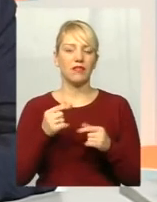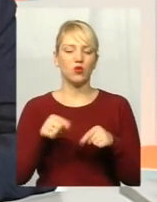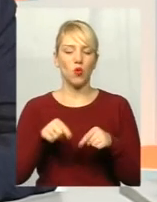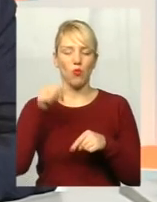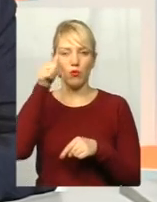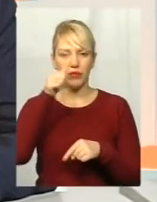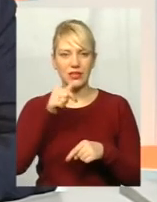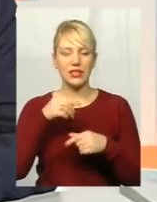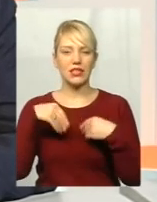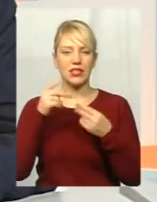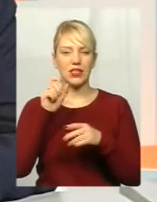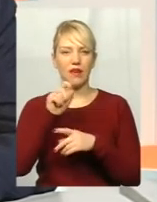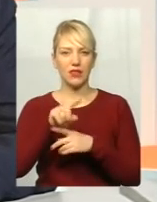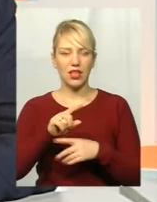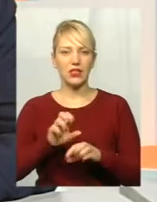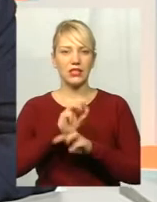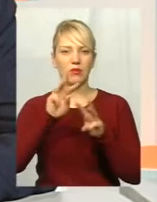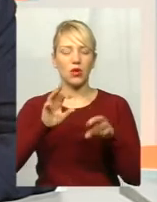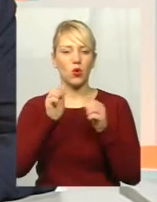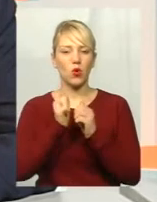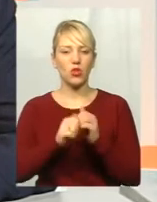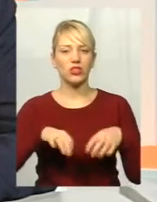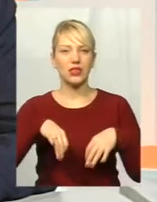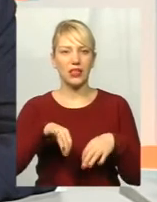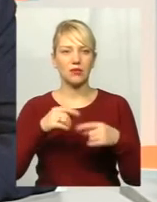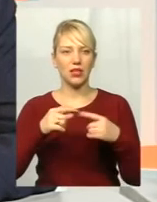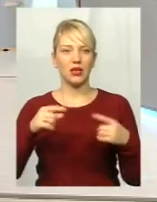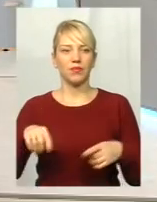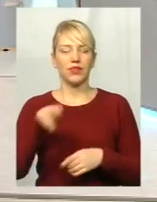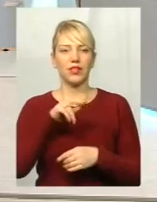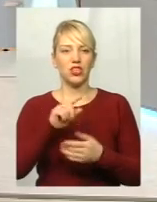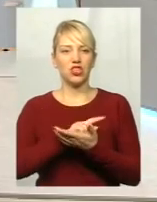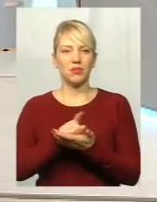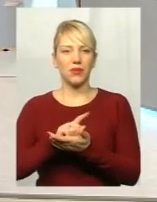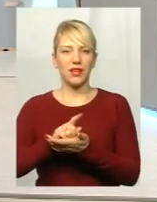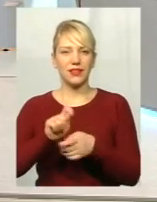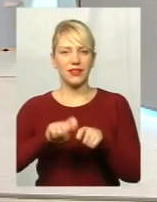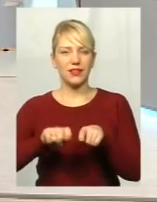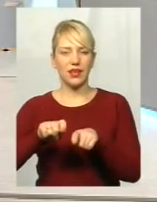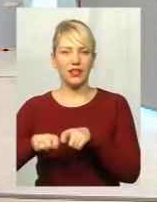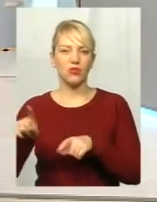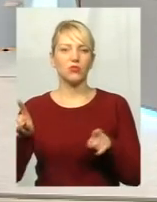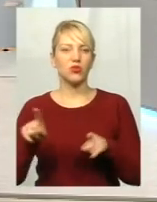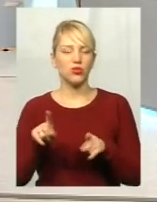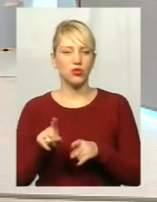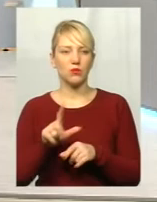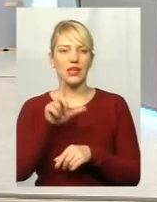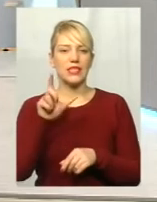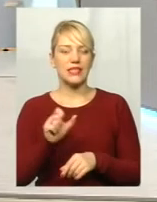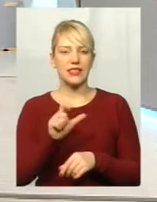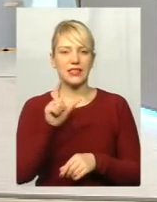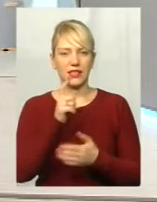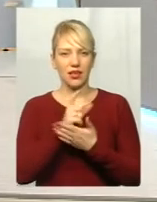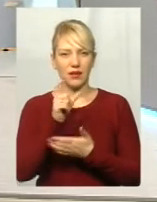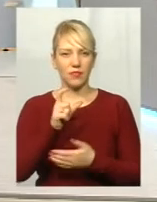забезпечити кожен транспортний засіб GPS-трекером, щоб вже десь приблизно з лютого